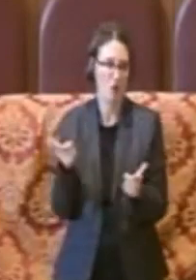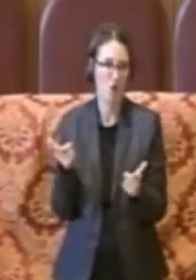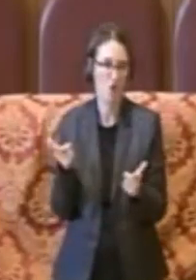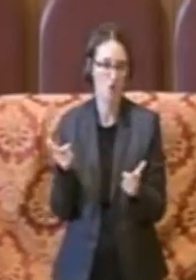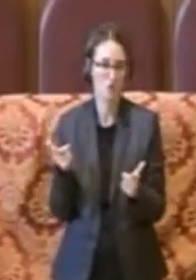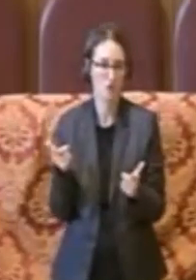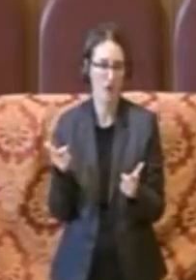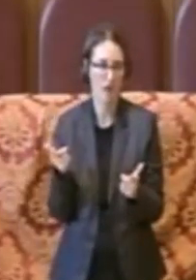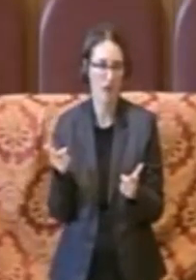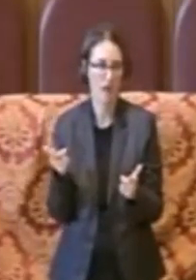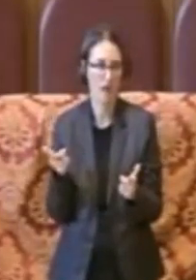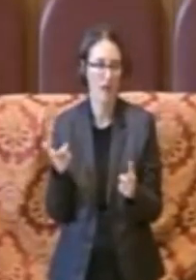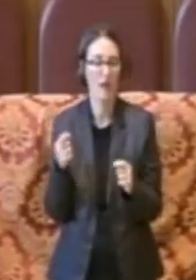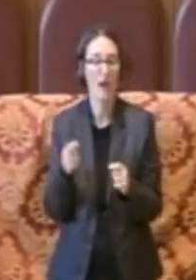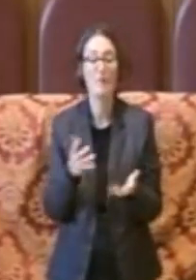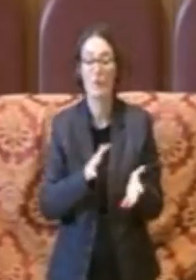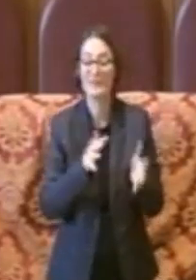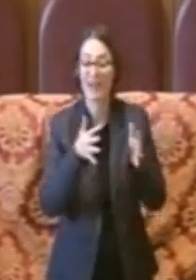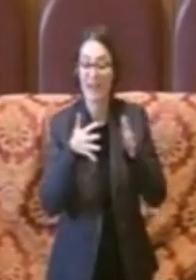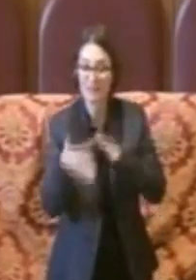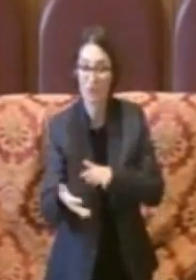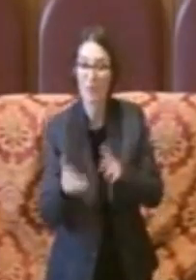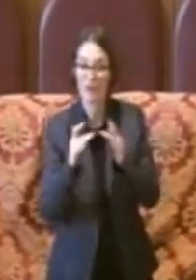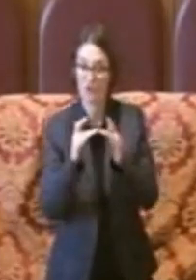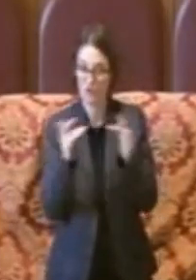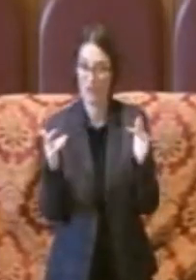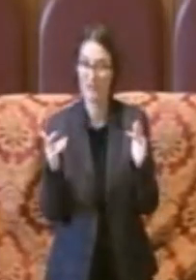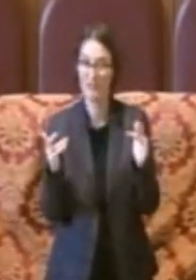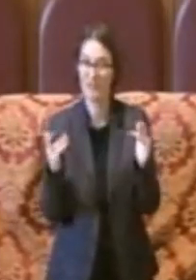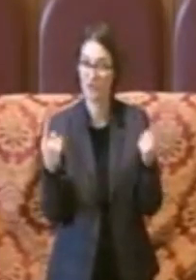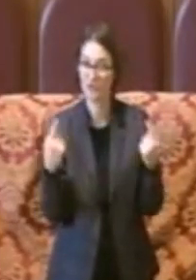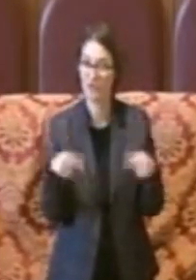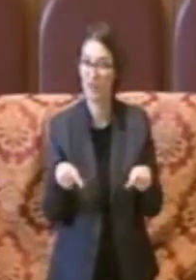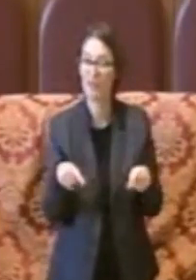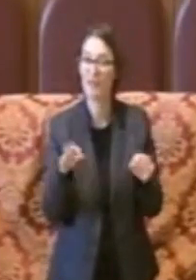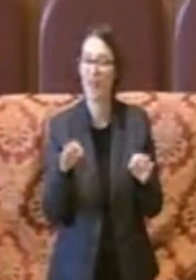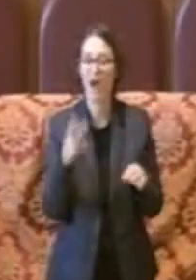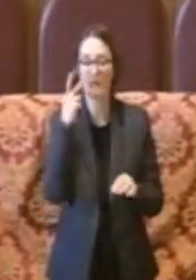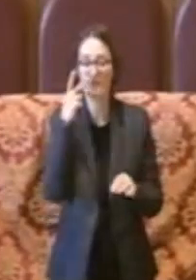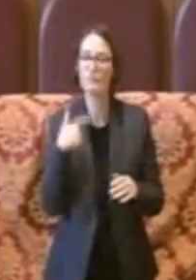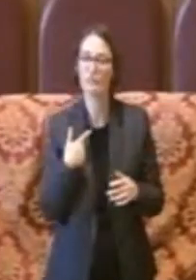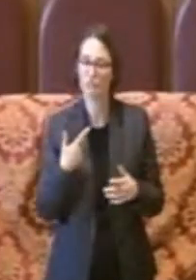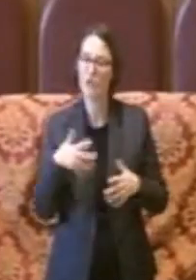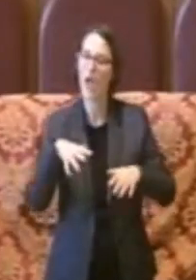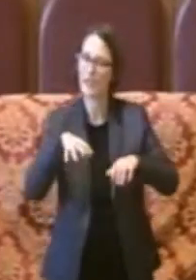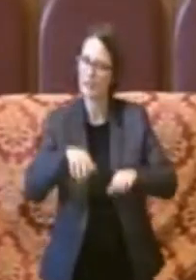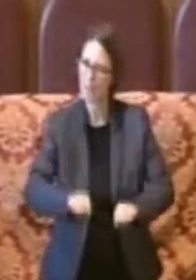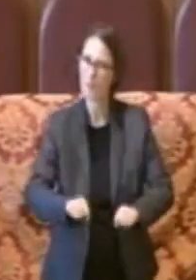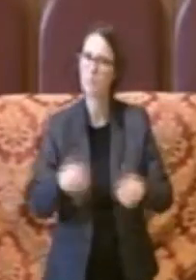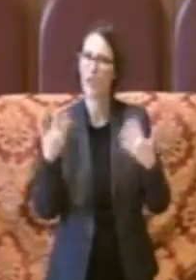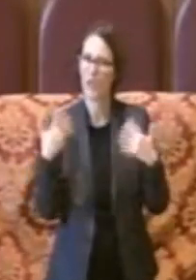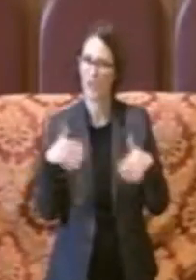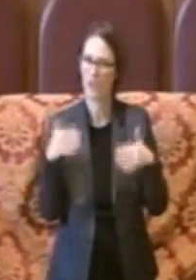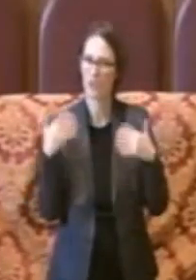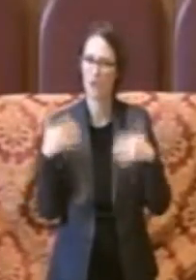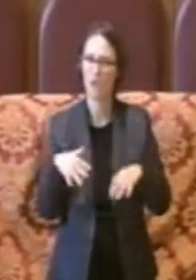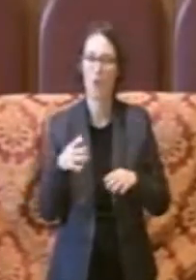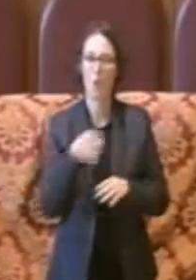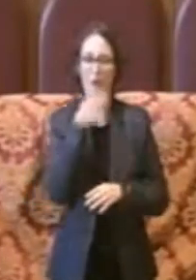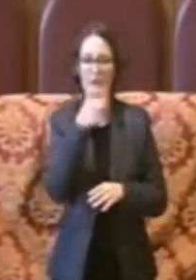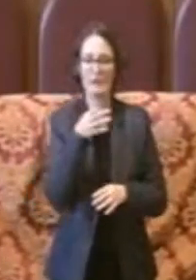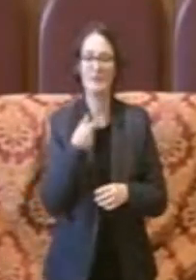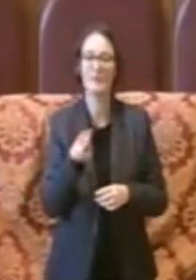della transizione e trasformazione digitale vediamo un impegno sempre più elevato, quindi spesa corrente